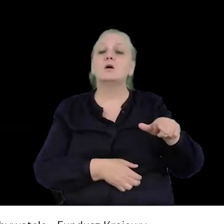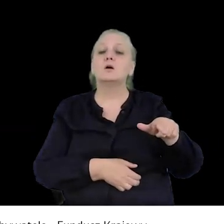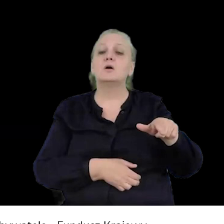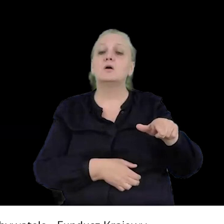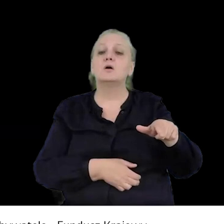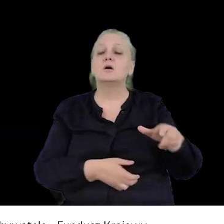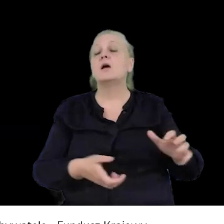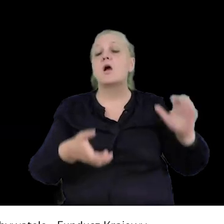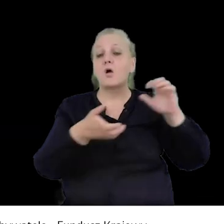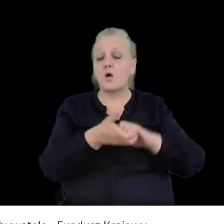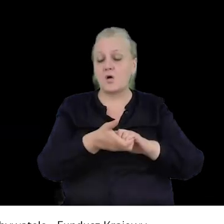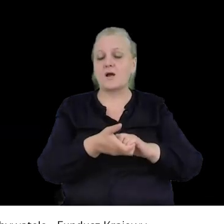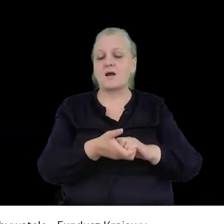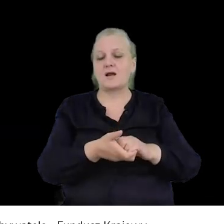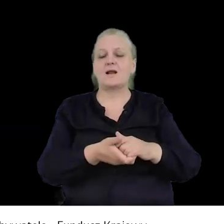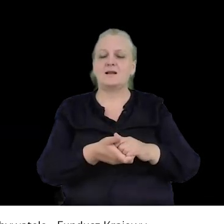antyfaszystowskiej